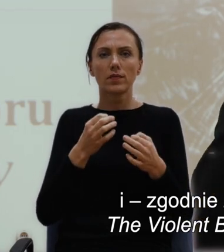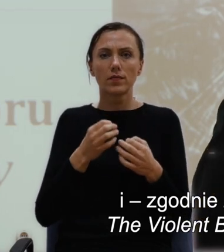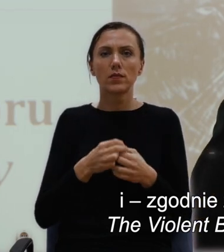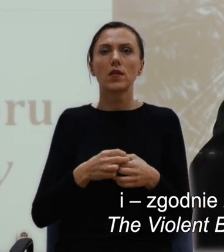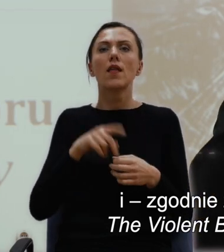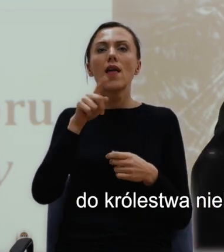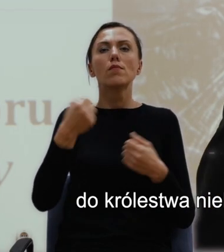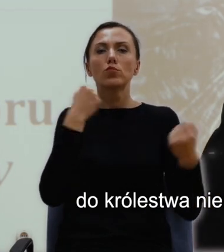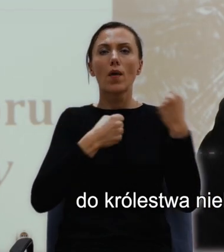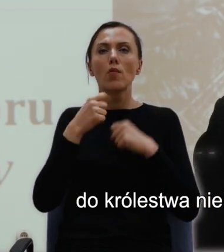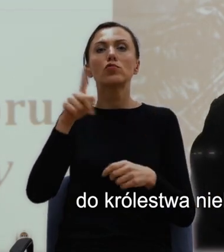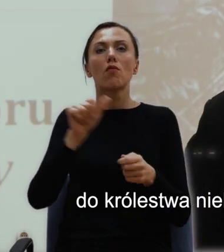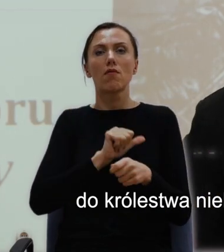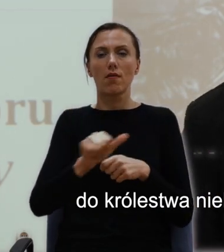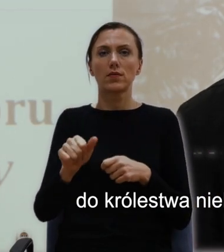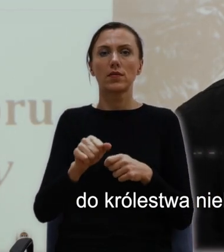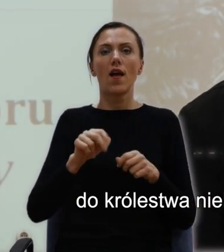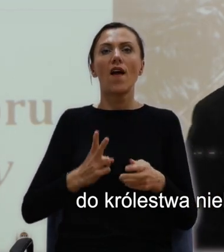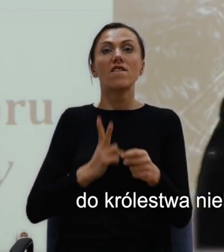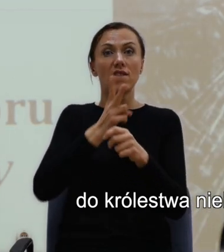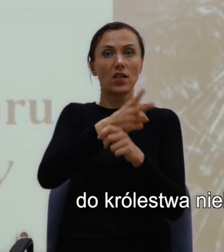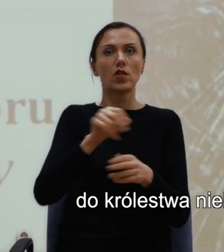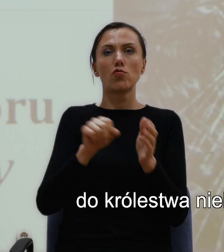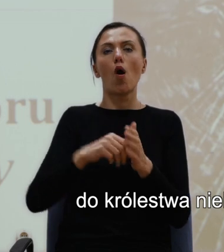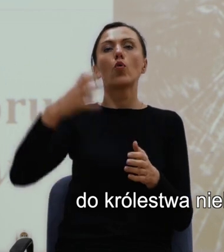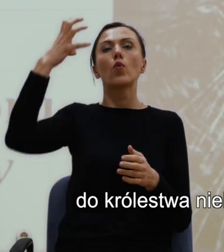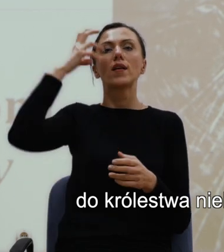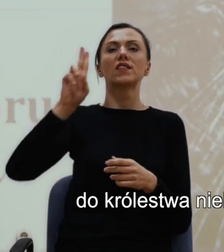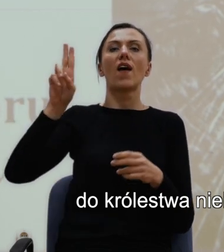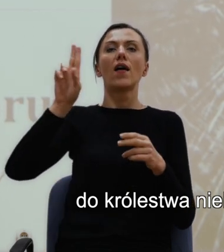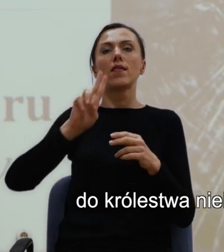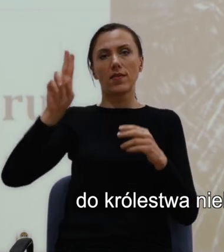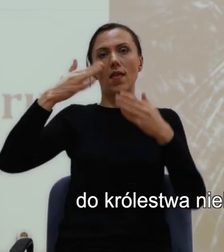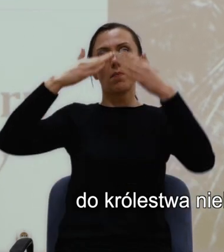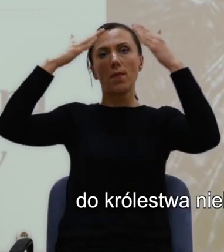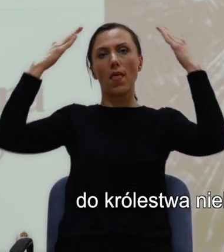wejście do Królestwa Niebieskiego dla osób, które